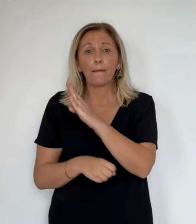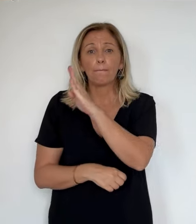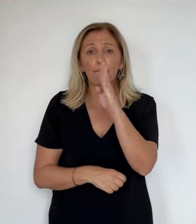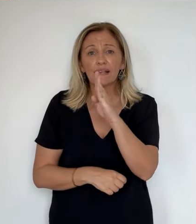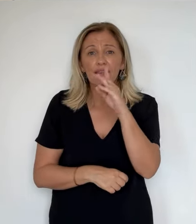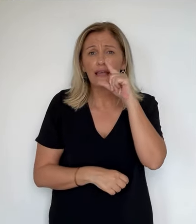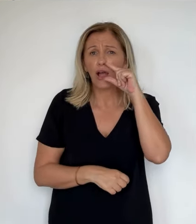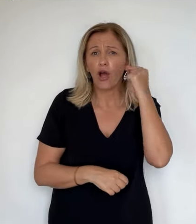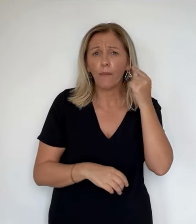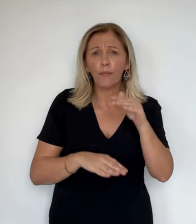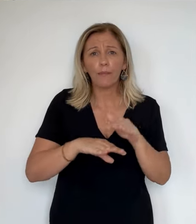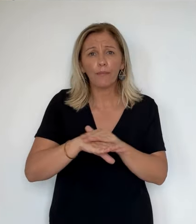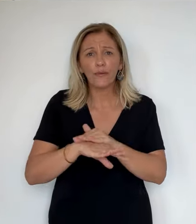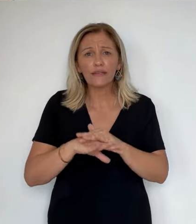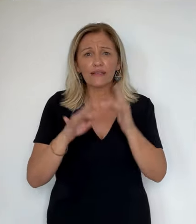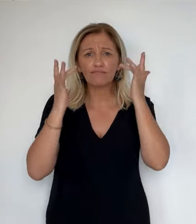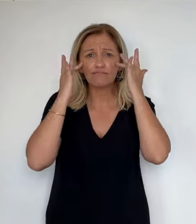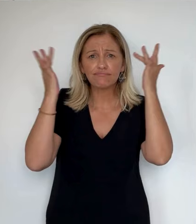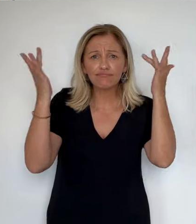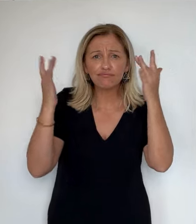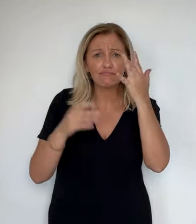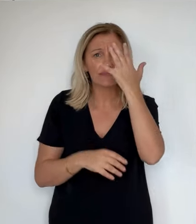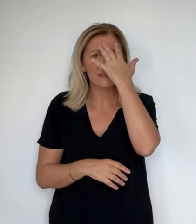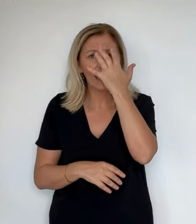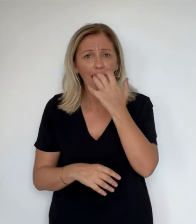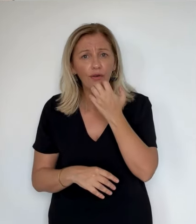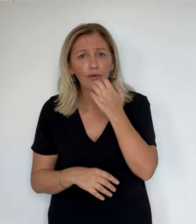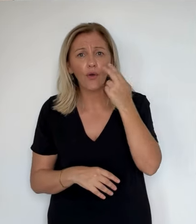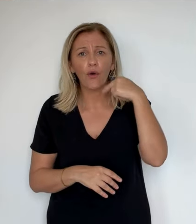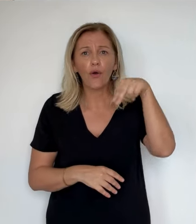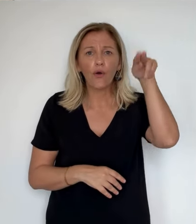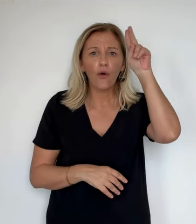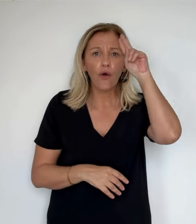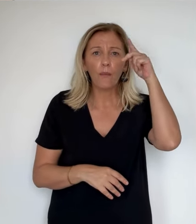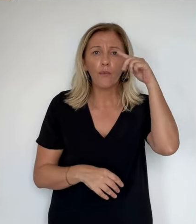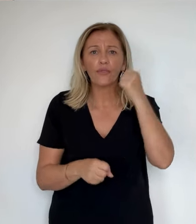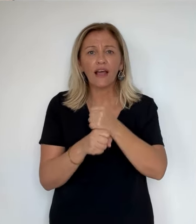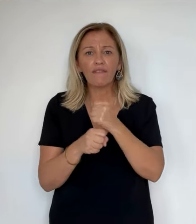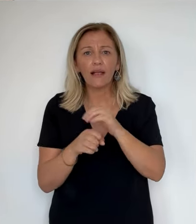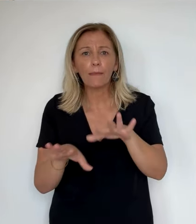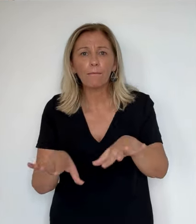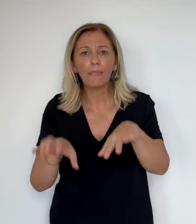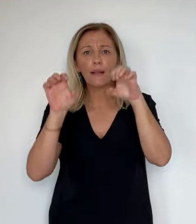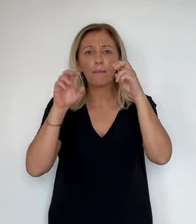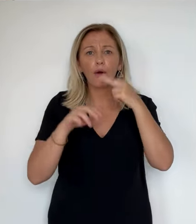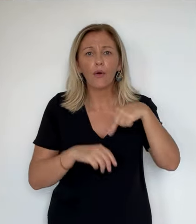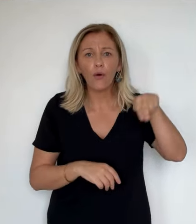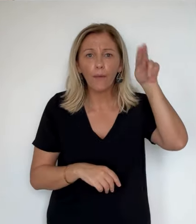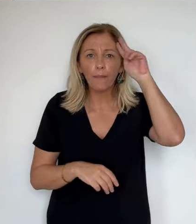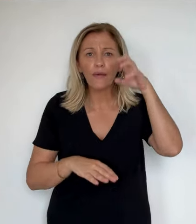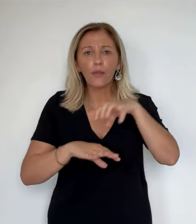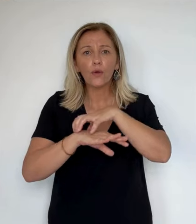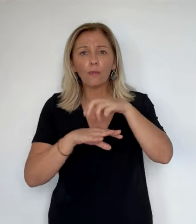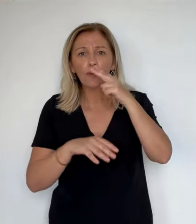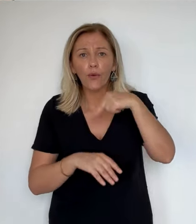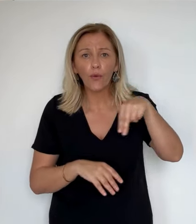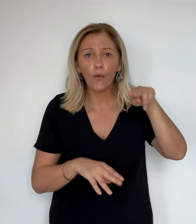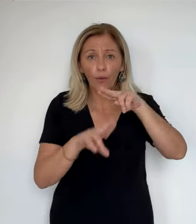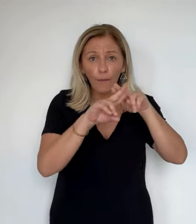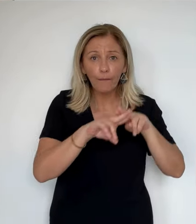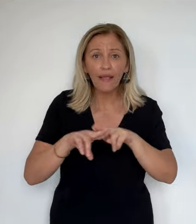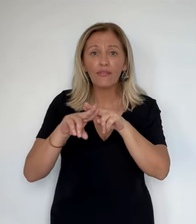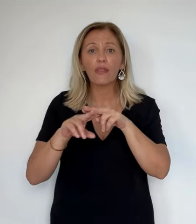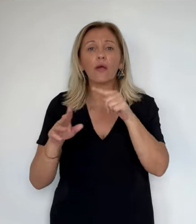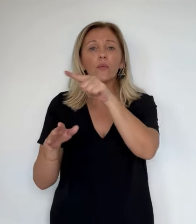connu, apprécié, je pense, dans l'ensemble des pays d'Europe, parce qu'au Parlement européen, puis ensuite la Commission européenne, et enfin, dans le